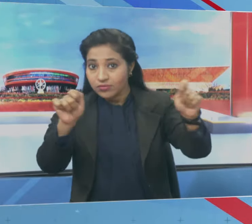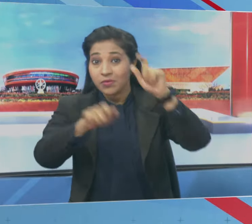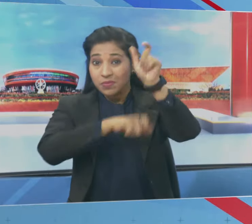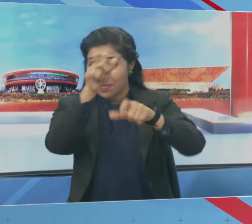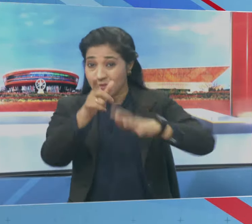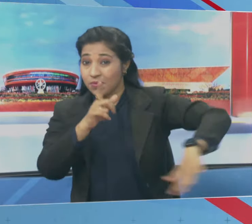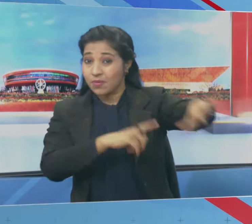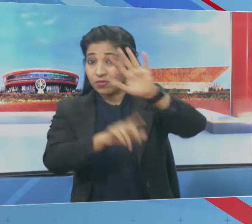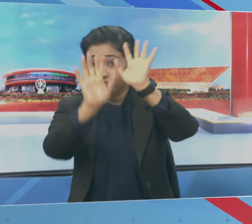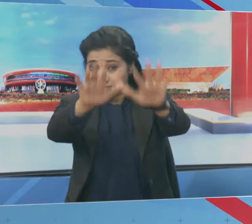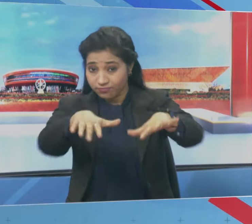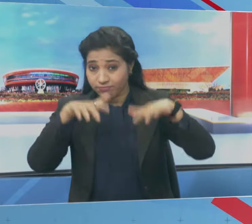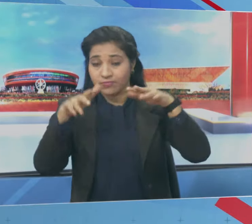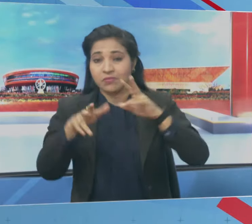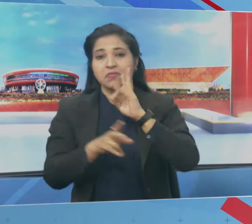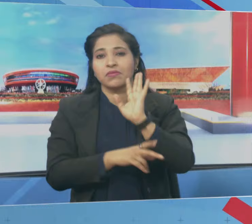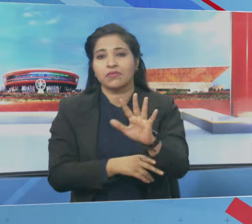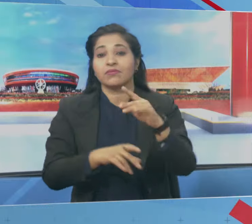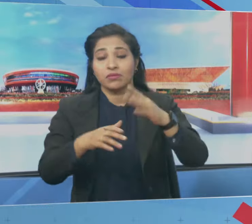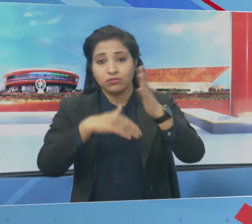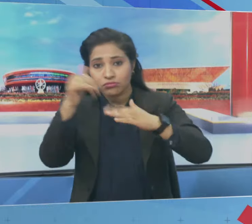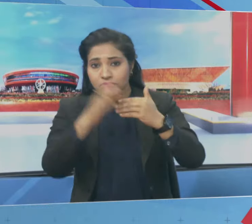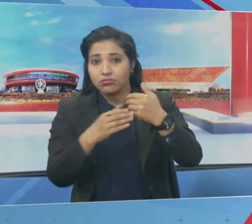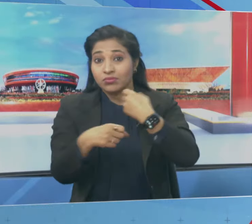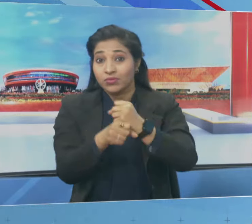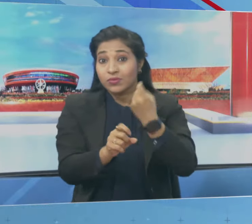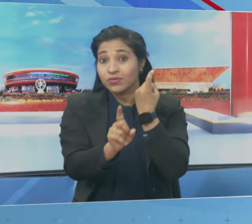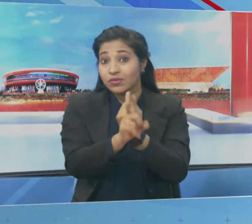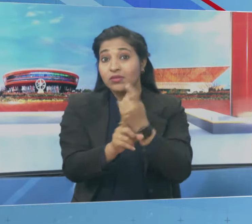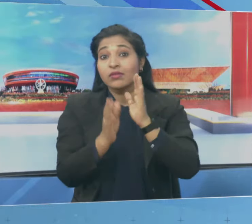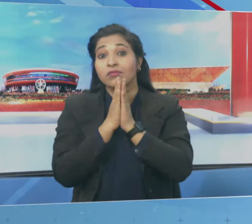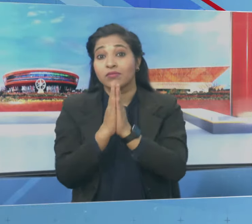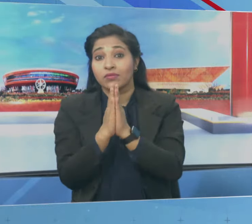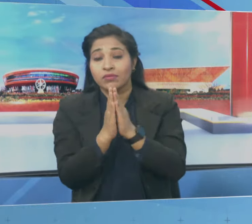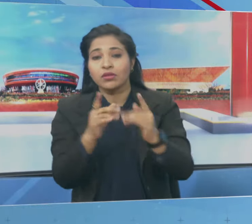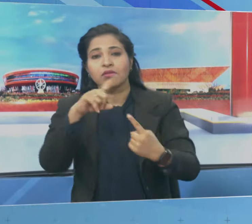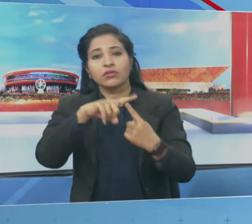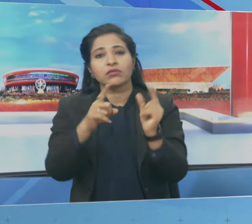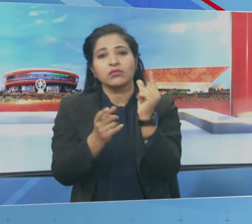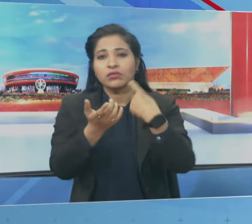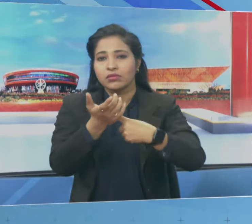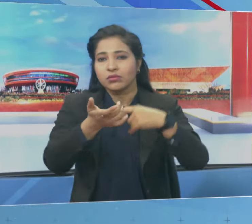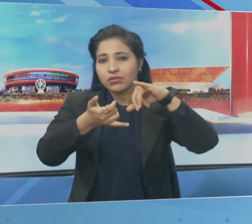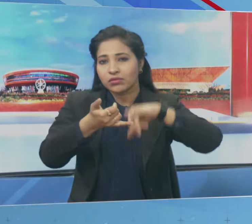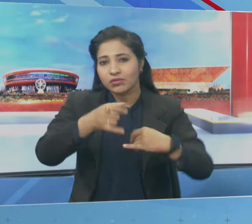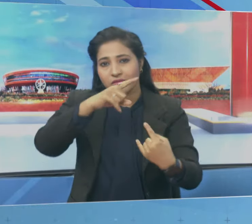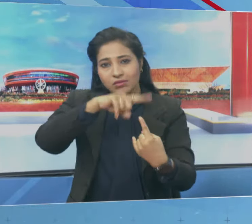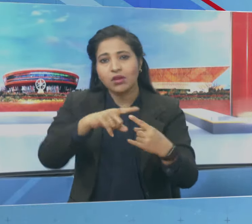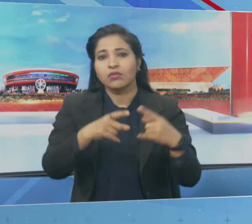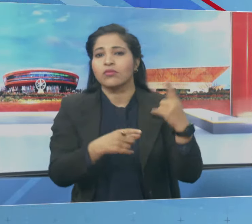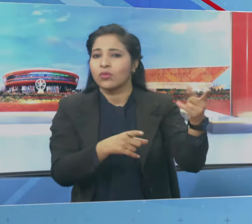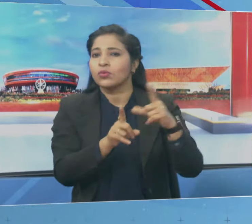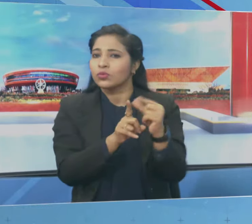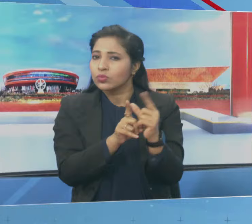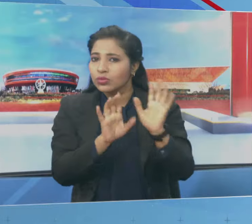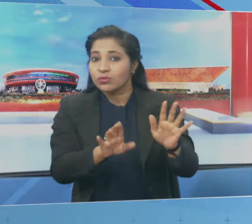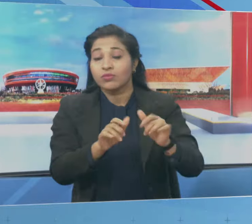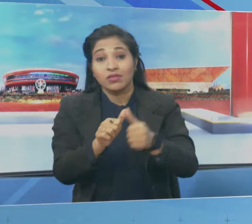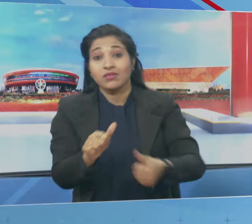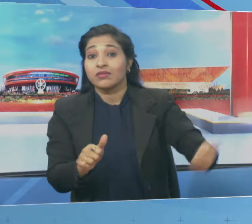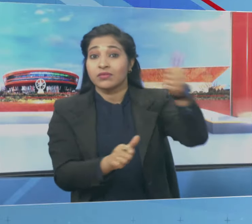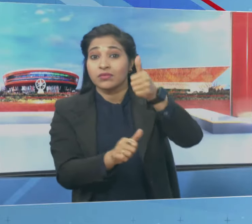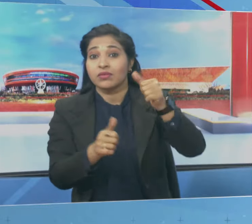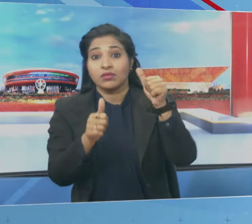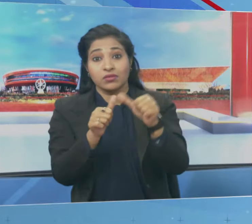संबोधित भी करेंगे इसका निर्माट श्रीकल की धाम निर्माट ट्रस्ट द्वारा किया जा रहा है जिसके अध्यक्ष आचारे